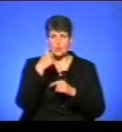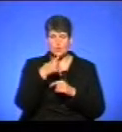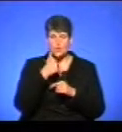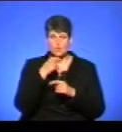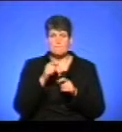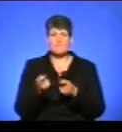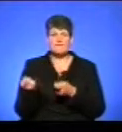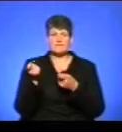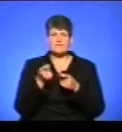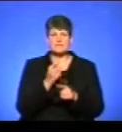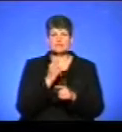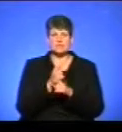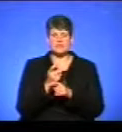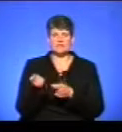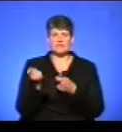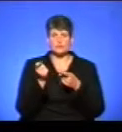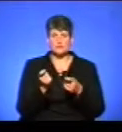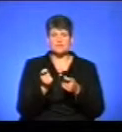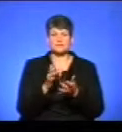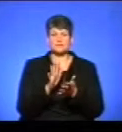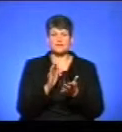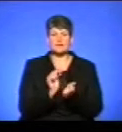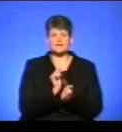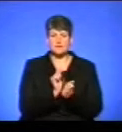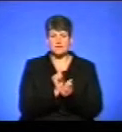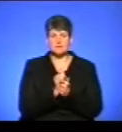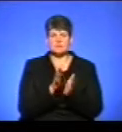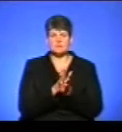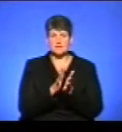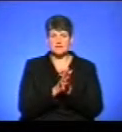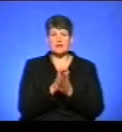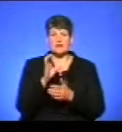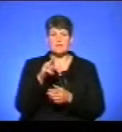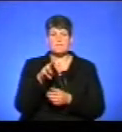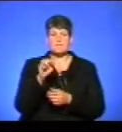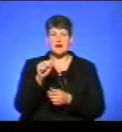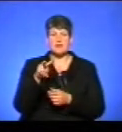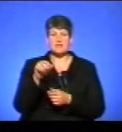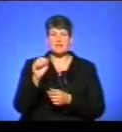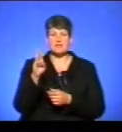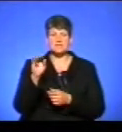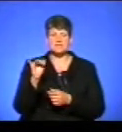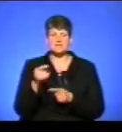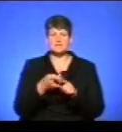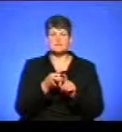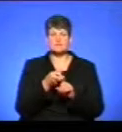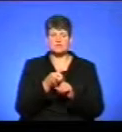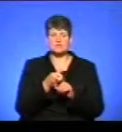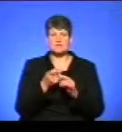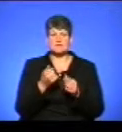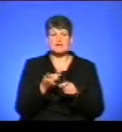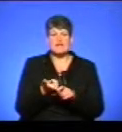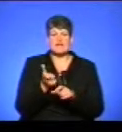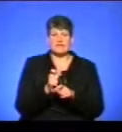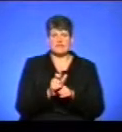перевізникам заборонили вивозити побутові відходи на Малашівське сміттєзвалище через його перевантаження та обмежені